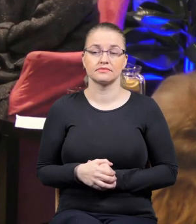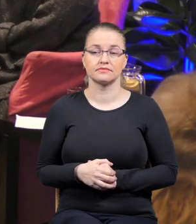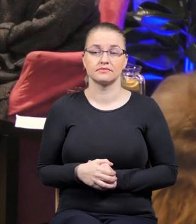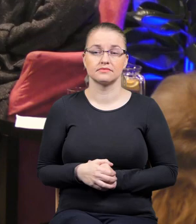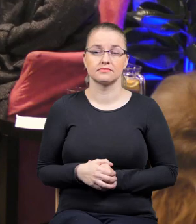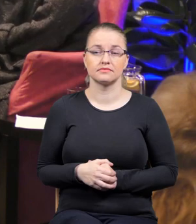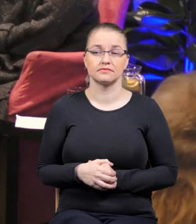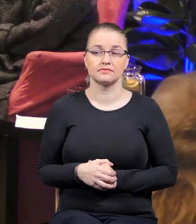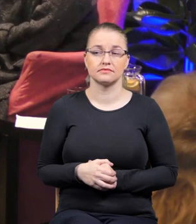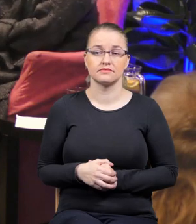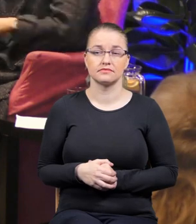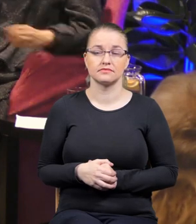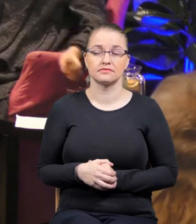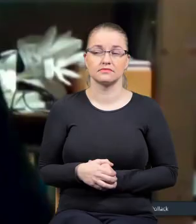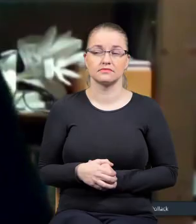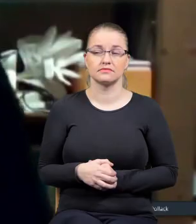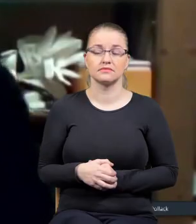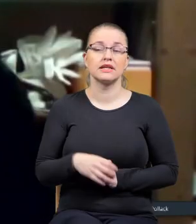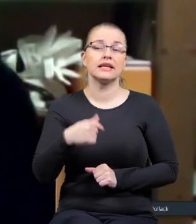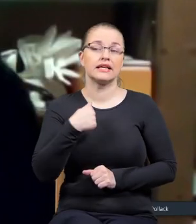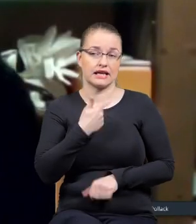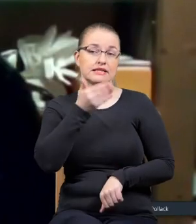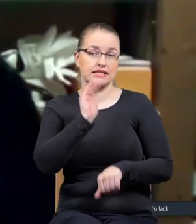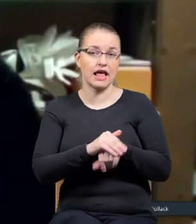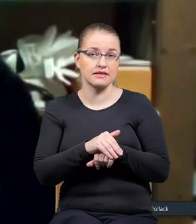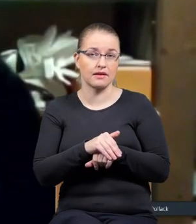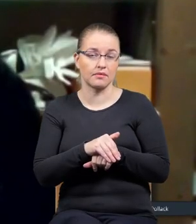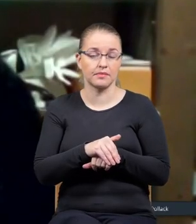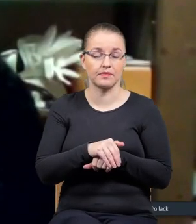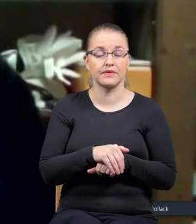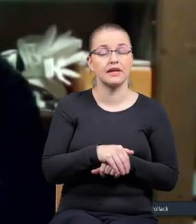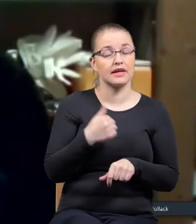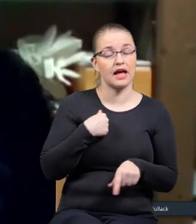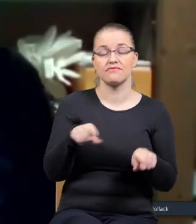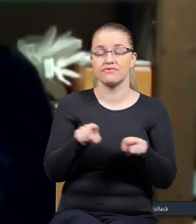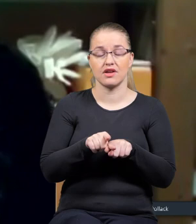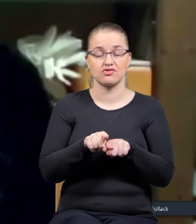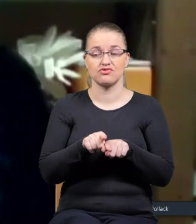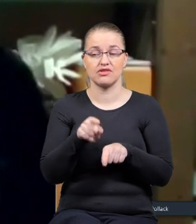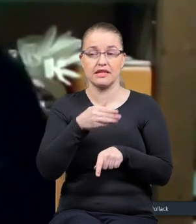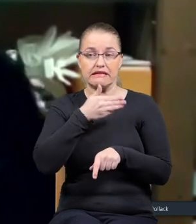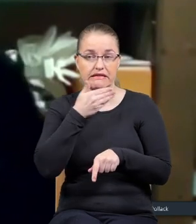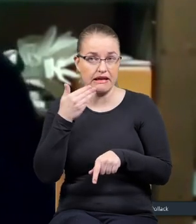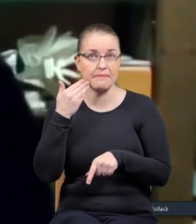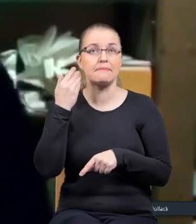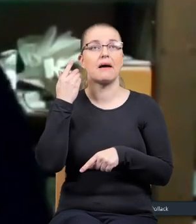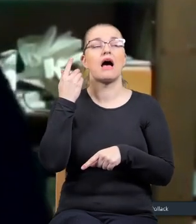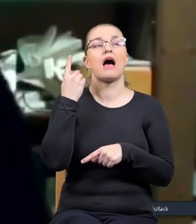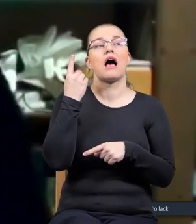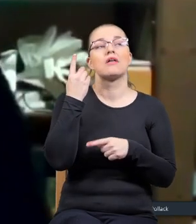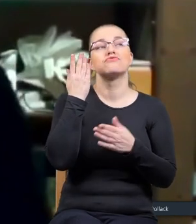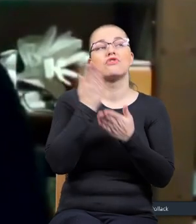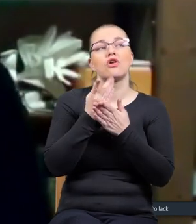Martin, coś się dodać? Ja się zgadzam. Ja też nie jestem za to, żeby tylko się